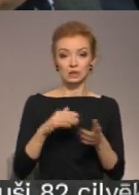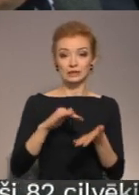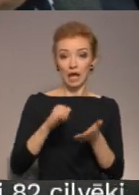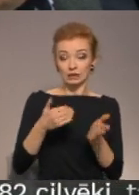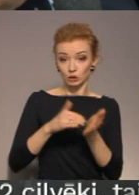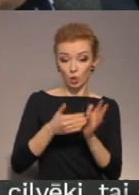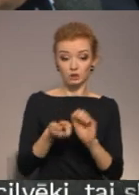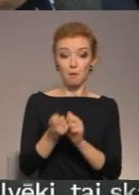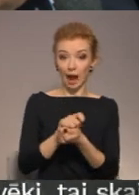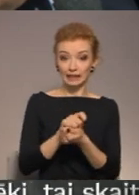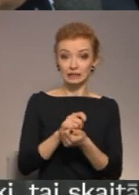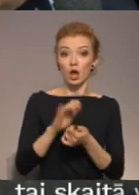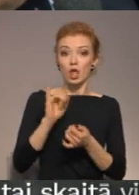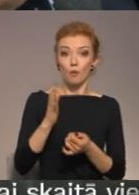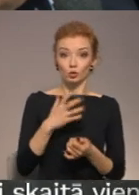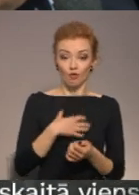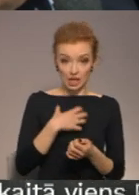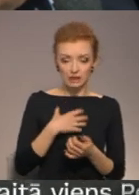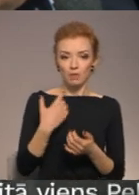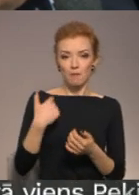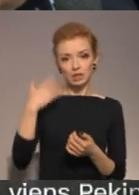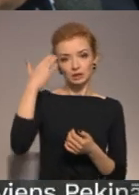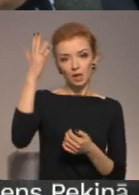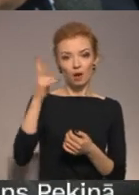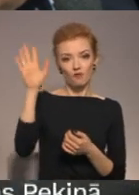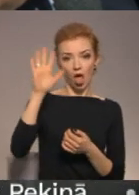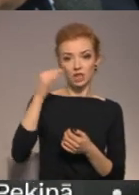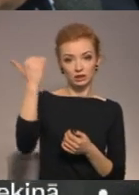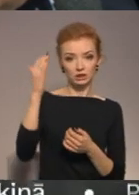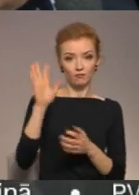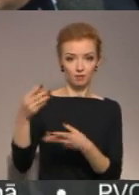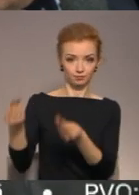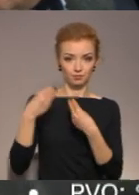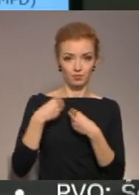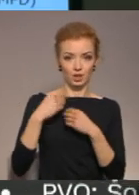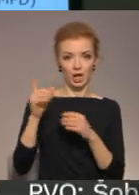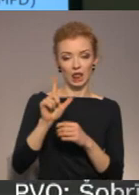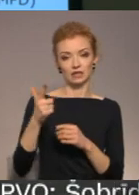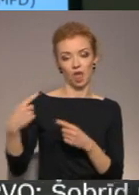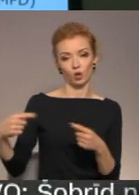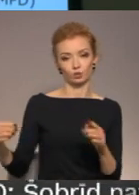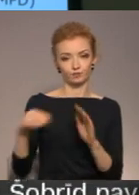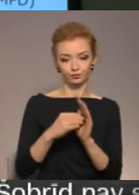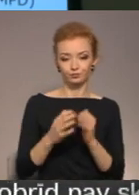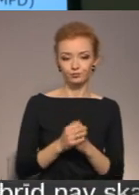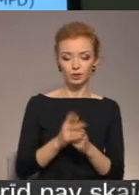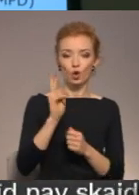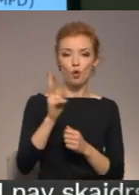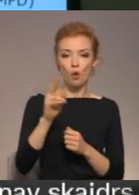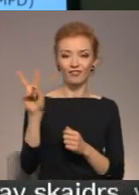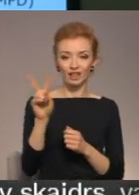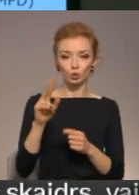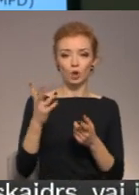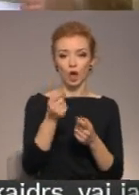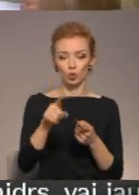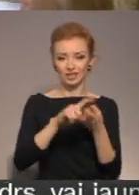mainīsies un tam būs nepieciešamība, tad mēs ceram, ka valstī būs attiecīgi iespējami līdzēt ar šo. Koronavīrus un ar to saistītie